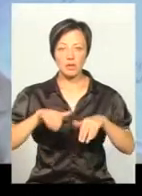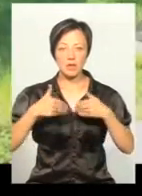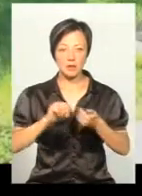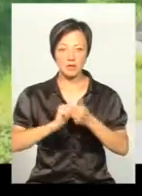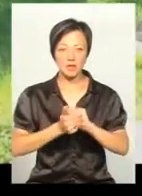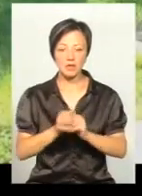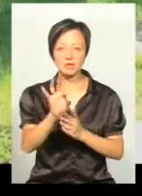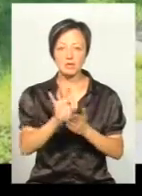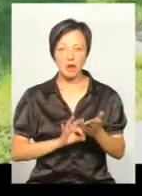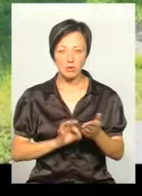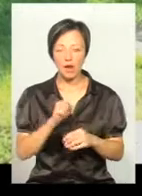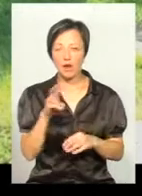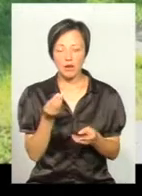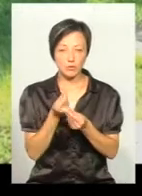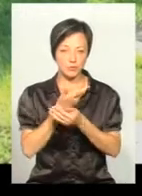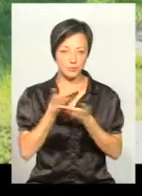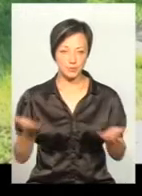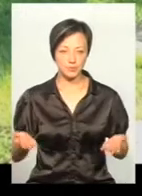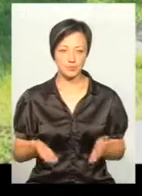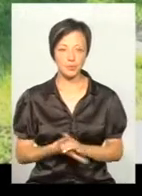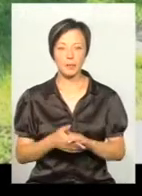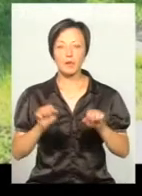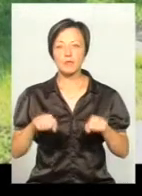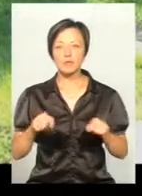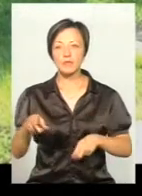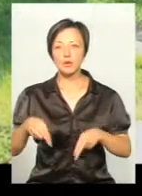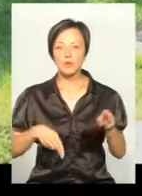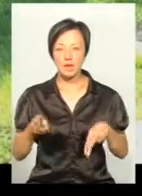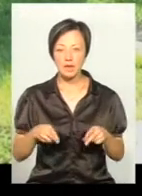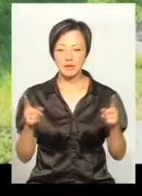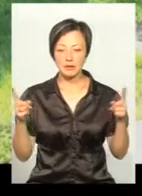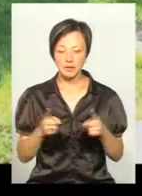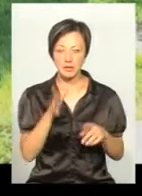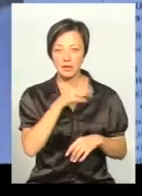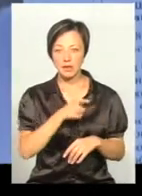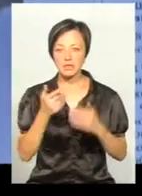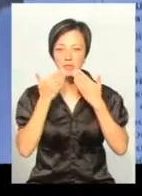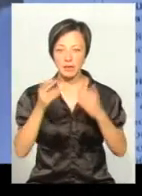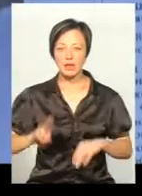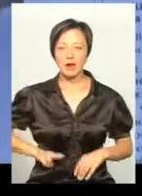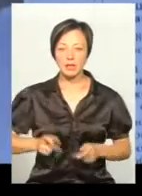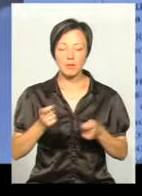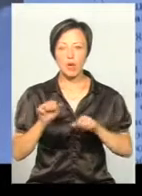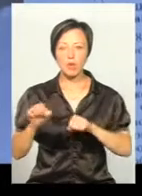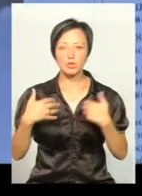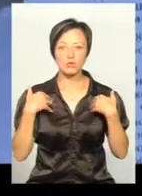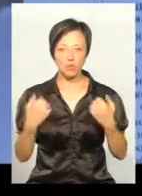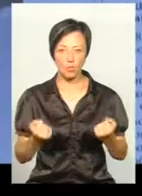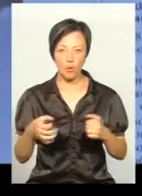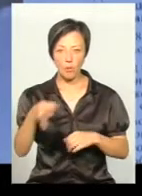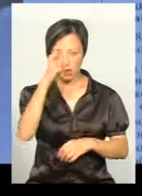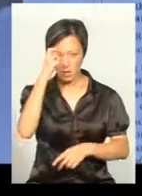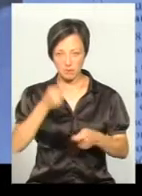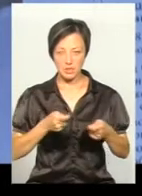жінці міняти одразу ж, та вона не мала грошей. Про можливість операції в стислі строки ми запитали директора департаменту охорони здоров'я обласної